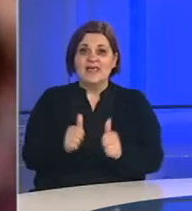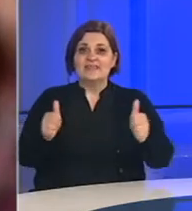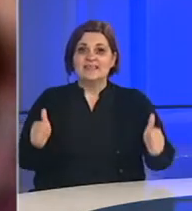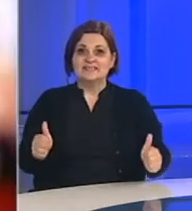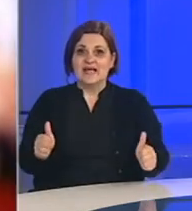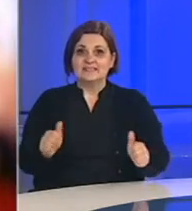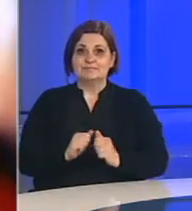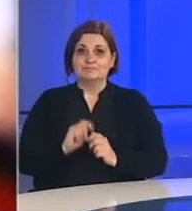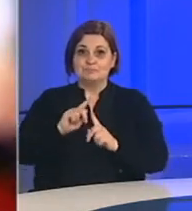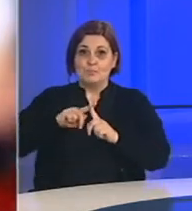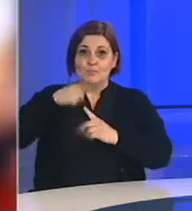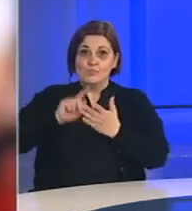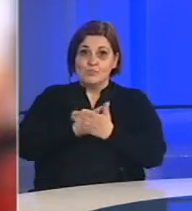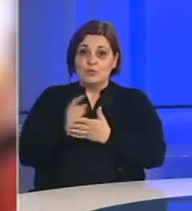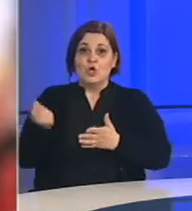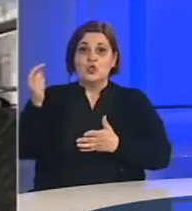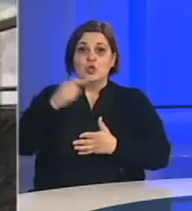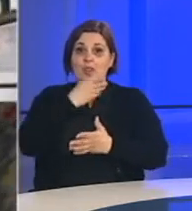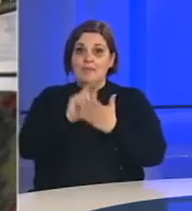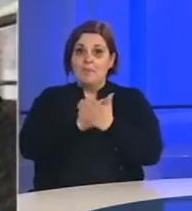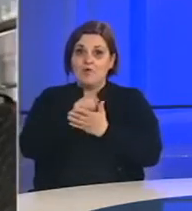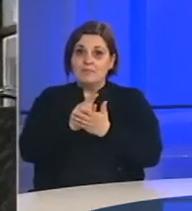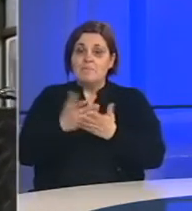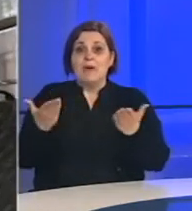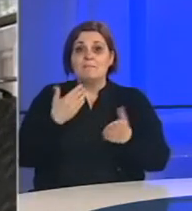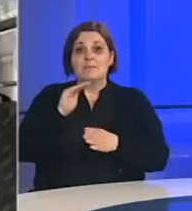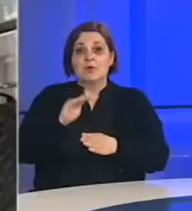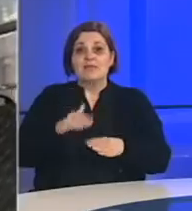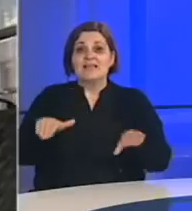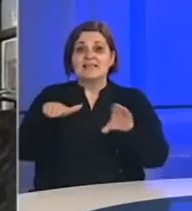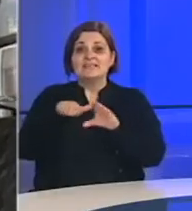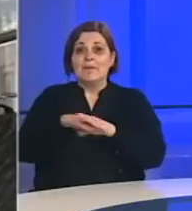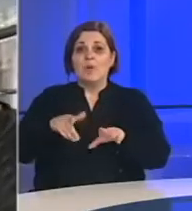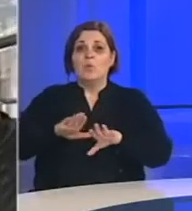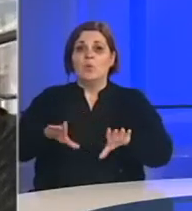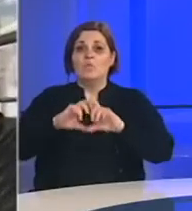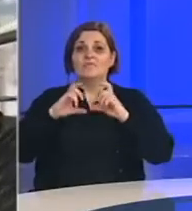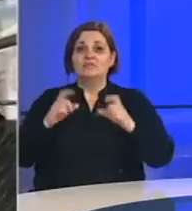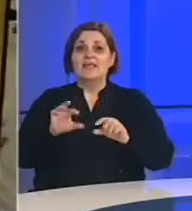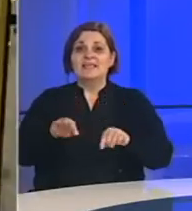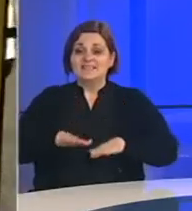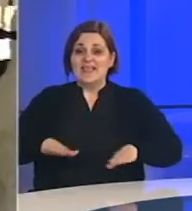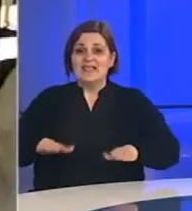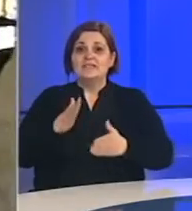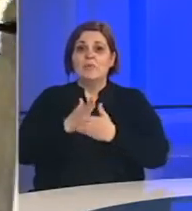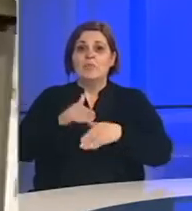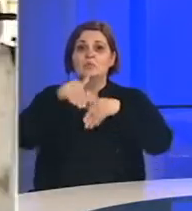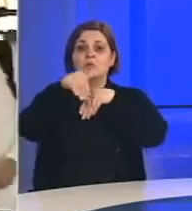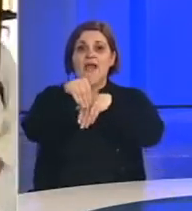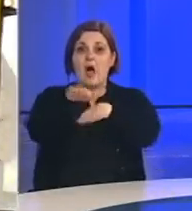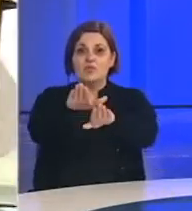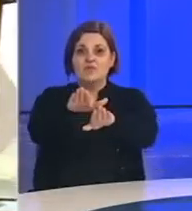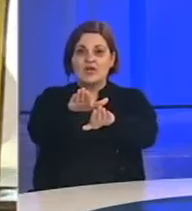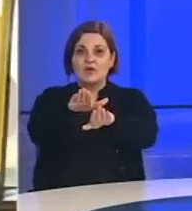distance. U narednom periodu dolazi lijepo vrijeme, pa je preporučljivo da svi zapusljeni u ovim ustanovama sa djecom provode vreme na